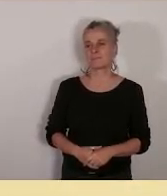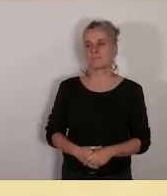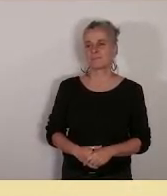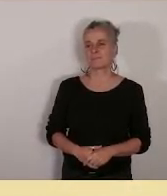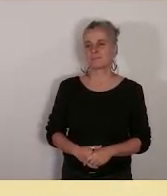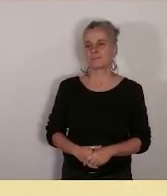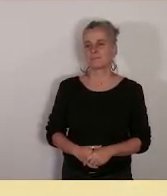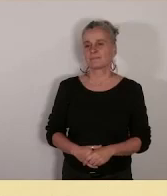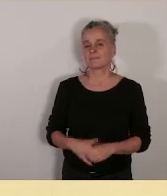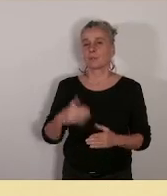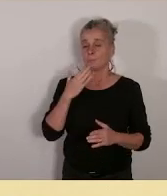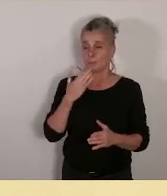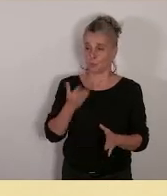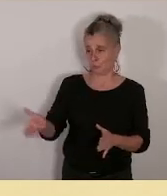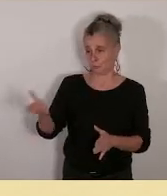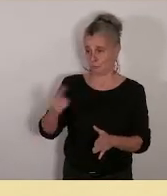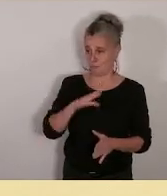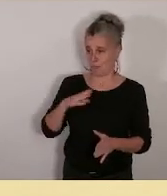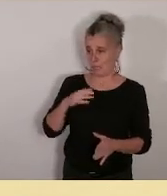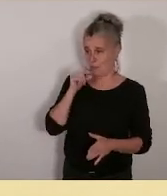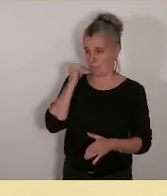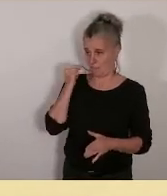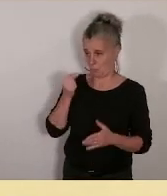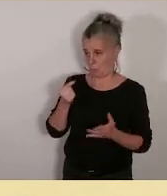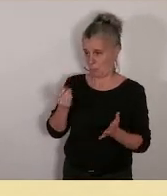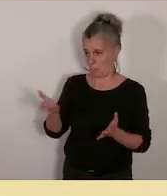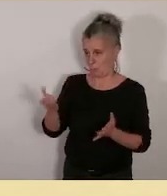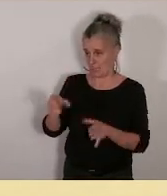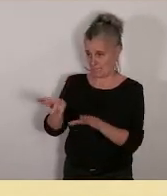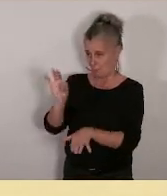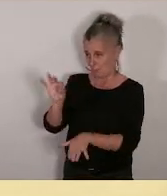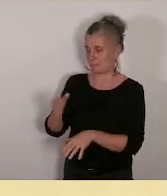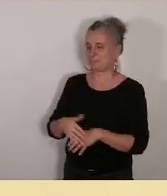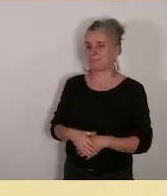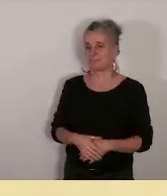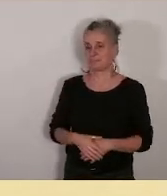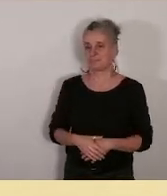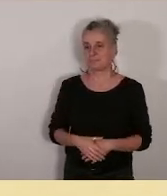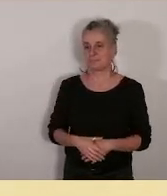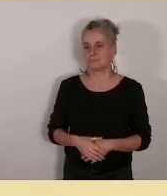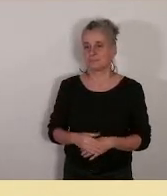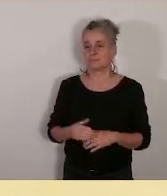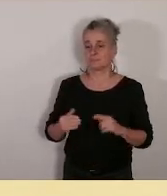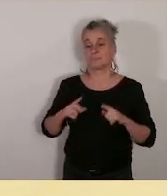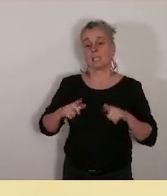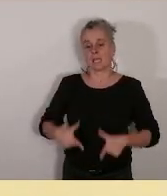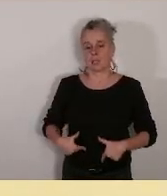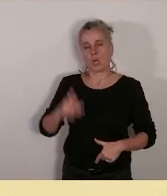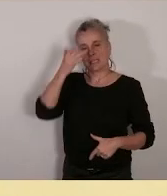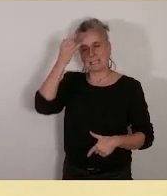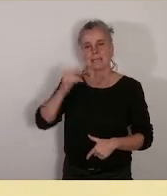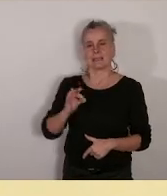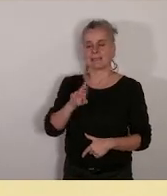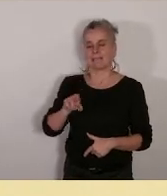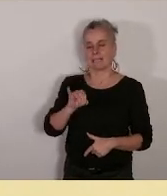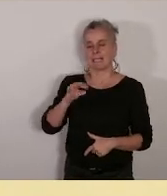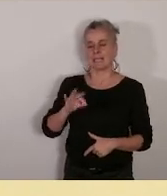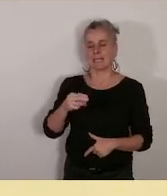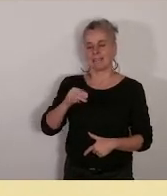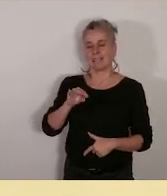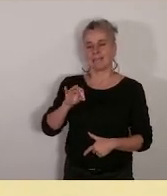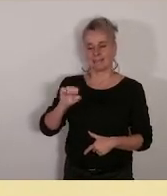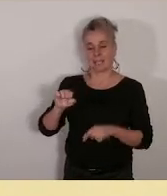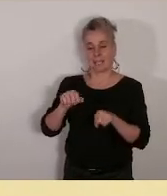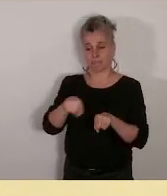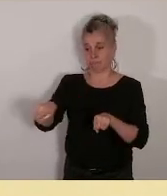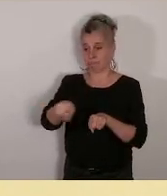Bonjour, mesdames, messieurs, les élus. A l'école Sainte-Trinité, il existe aussi 12 bancs.